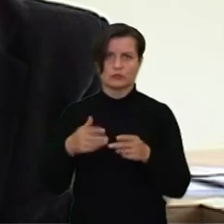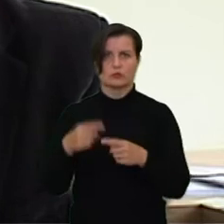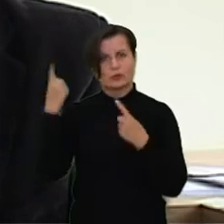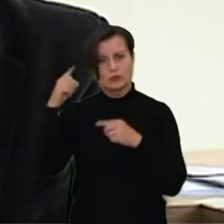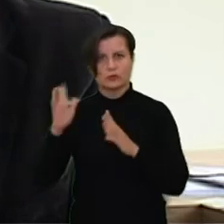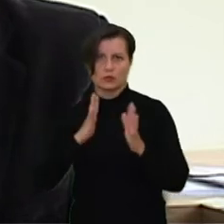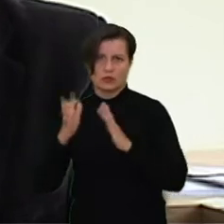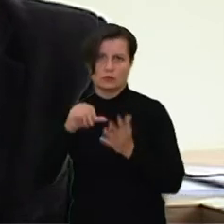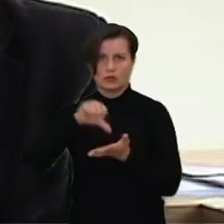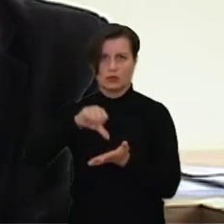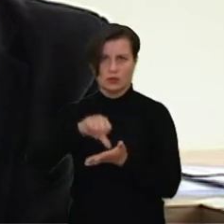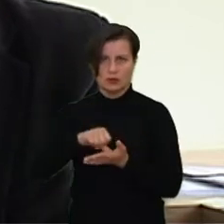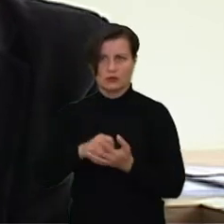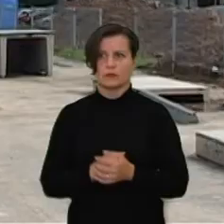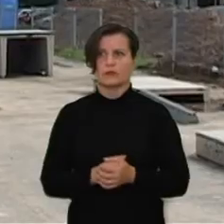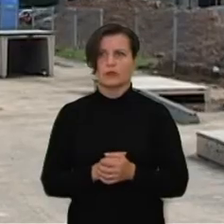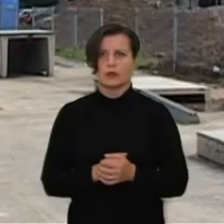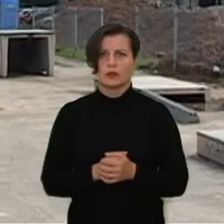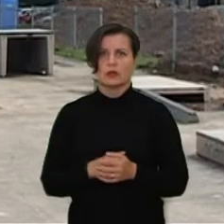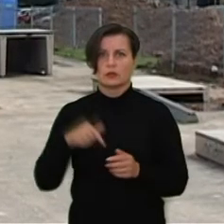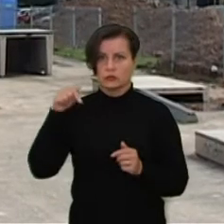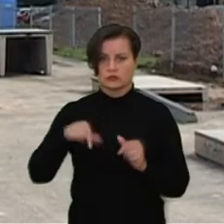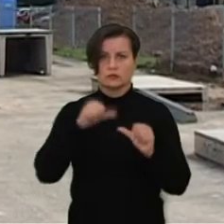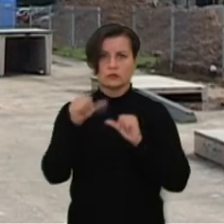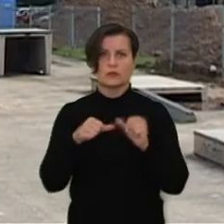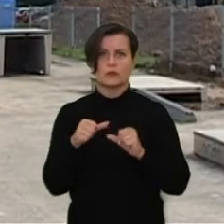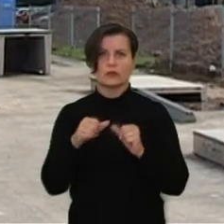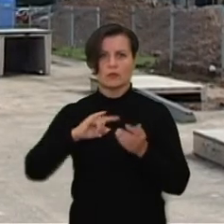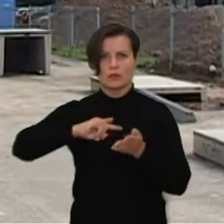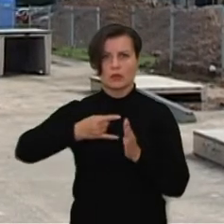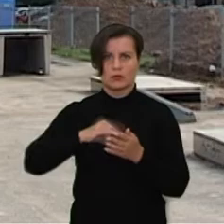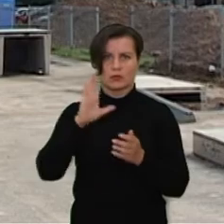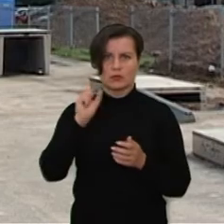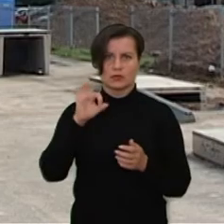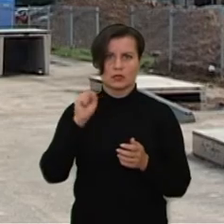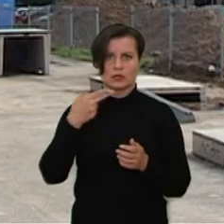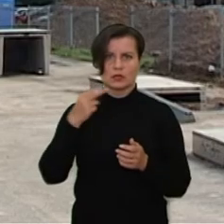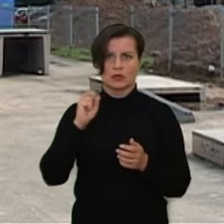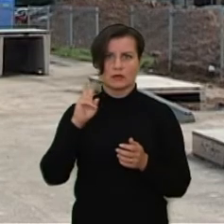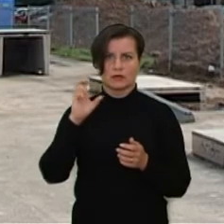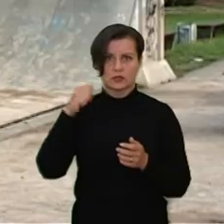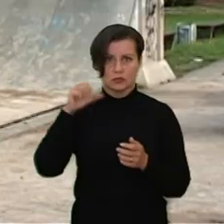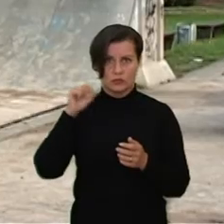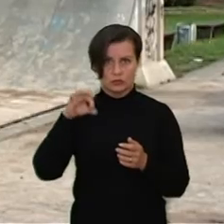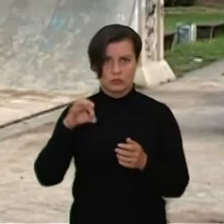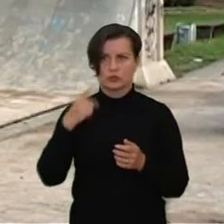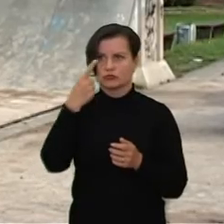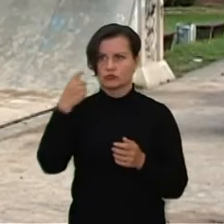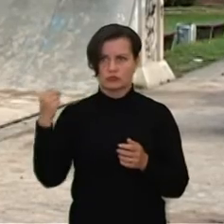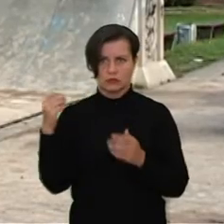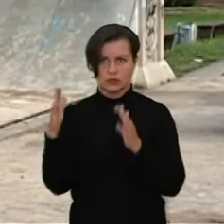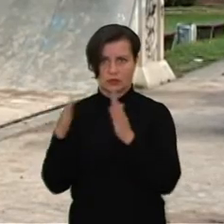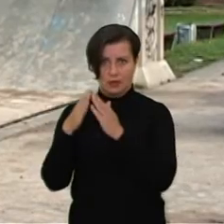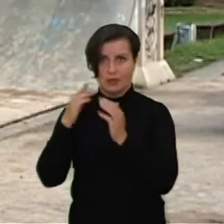pieščiųjų ir kitų eismų dalyvių atžvilgių. Dar galiu pasakyti, kad šiame atplanuojame tarp Basanavičiaus, kur prie